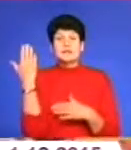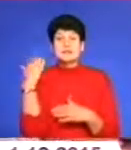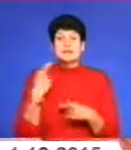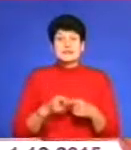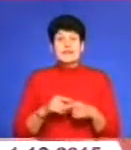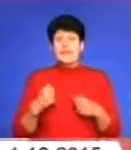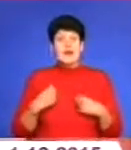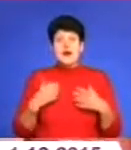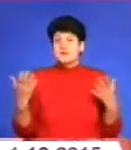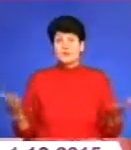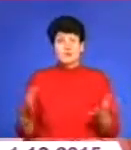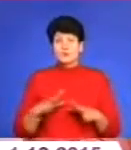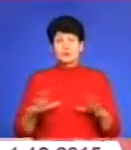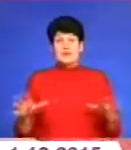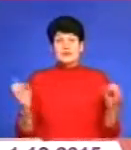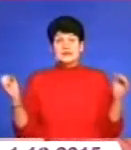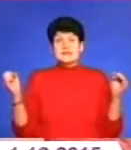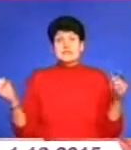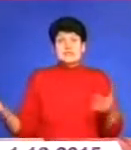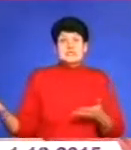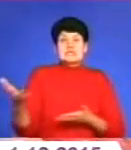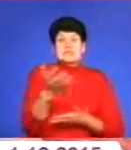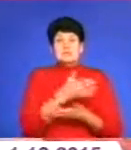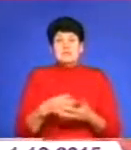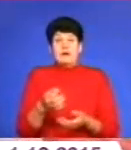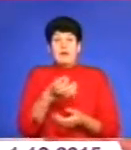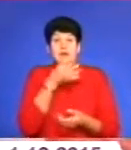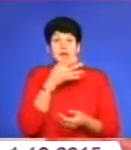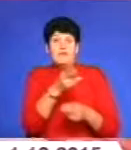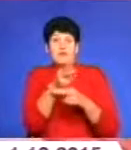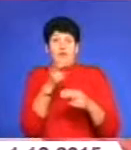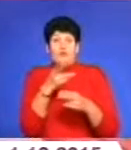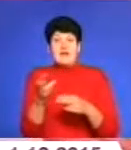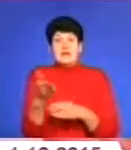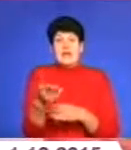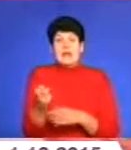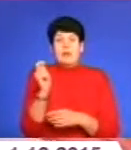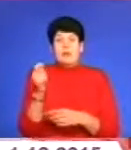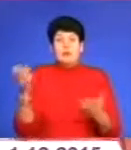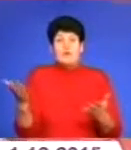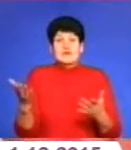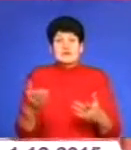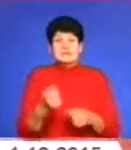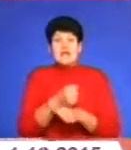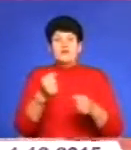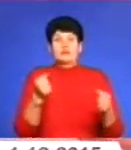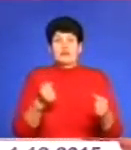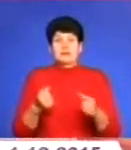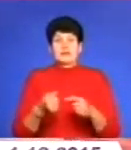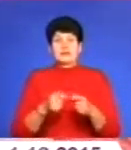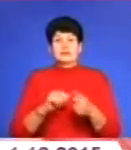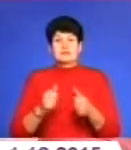не армія була, це збір якихось любителів полювання і риболовлі, тільки з автоматами замість водочок.